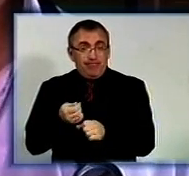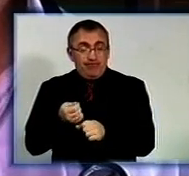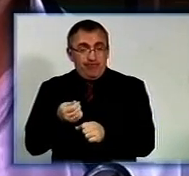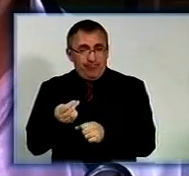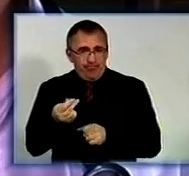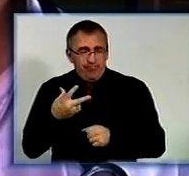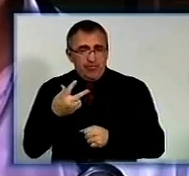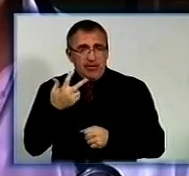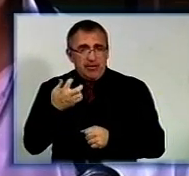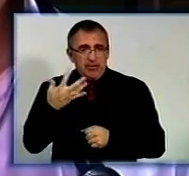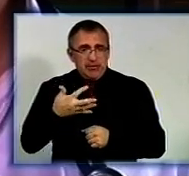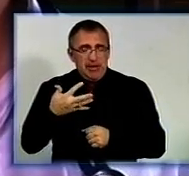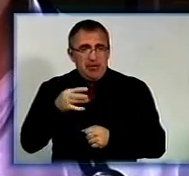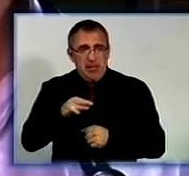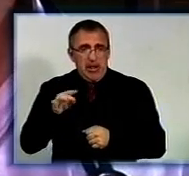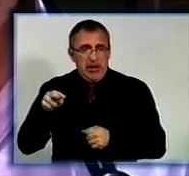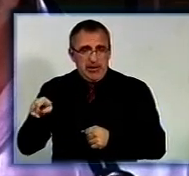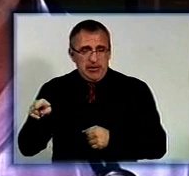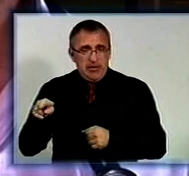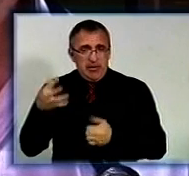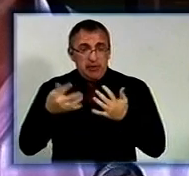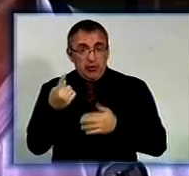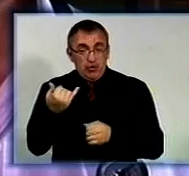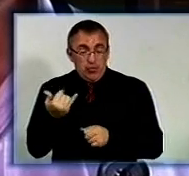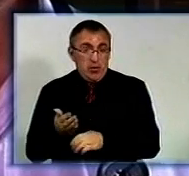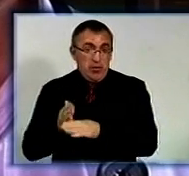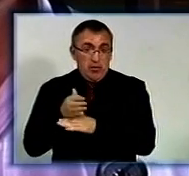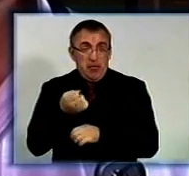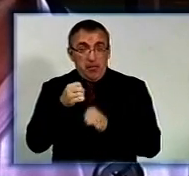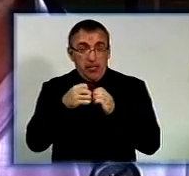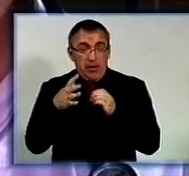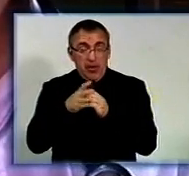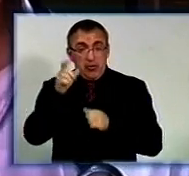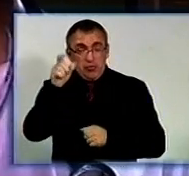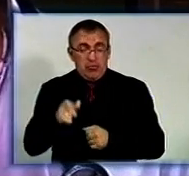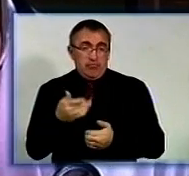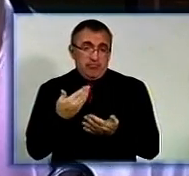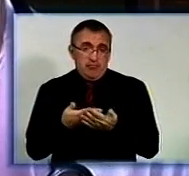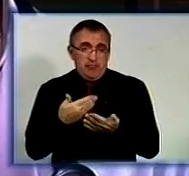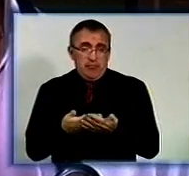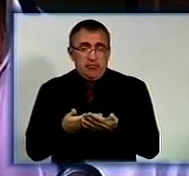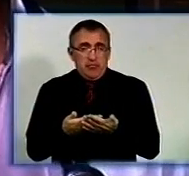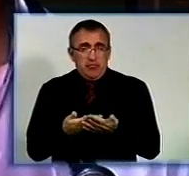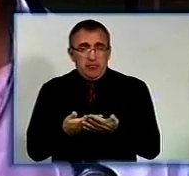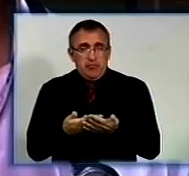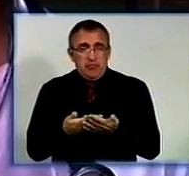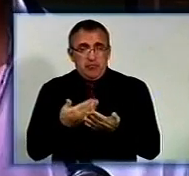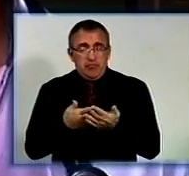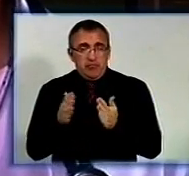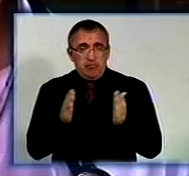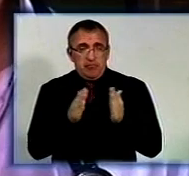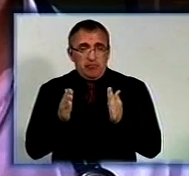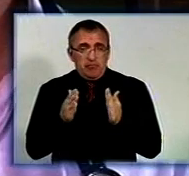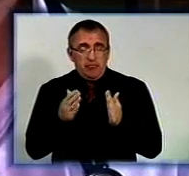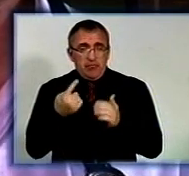450 мл. Тобто, якщо сьогодні прийшло 15 людей, то десь в преділах полутора